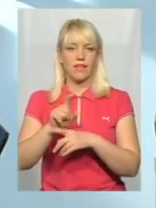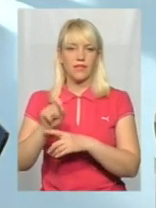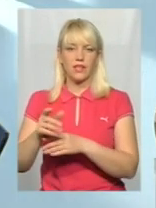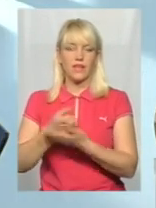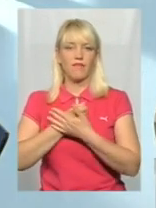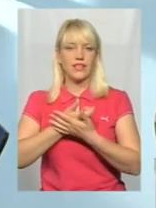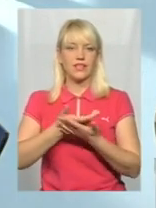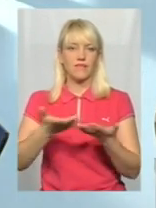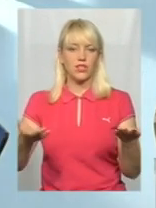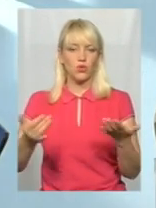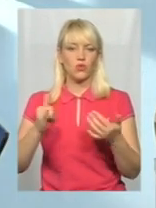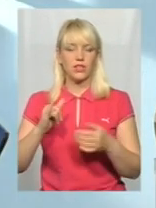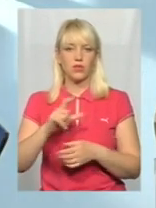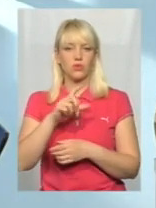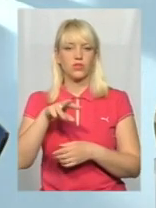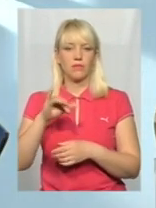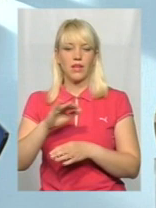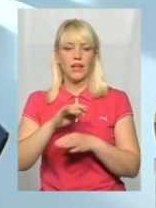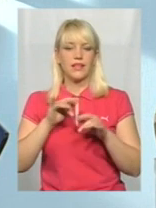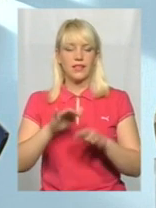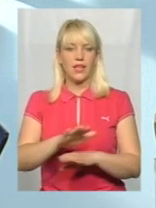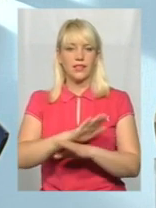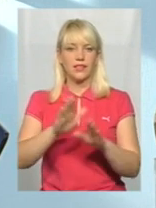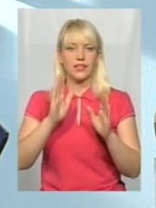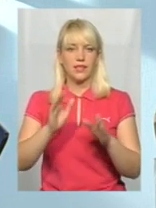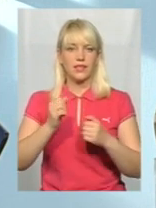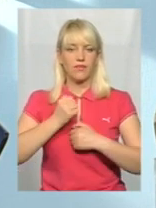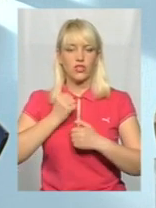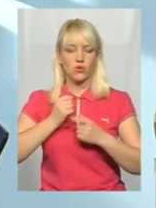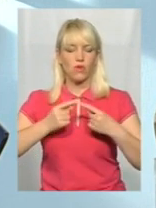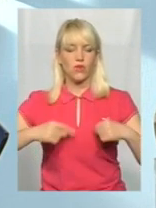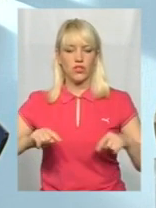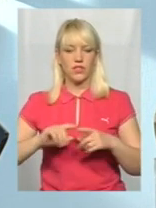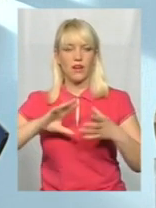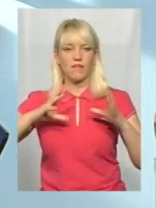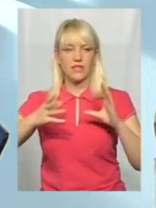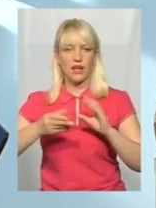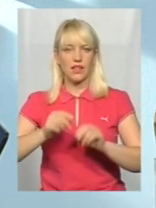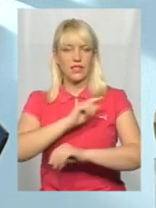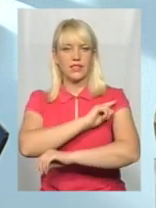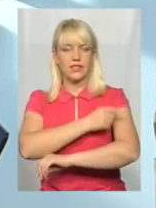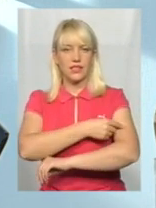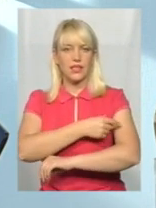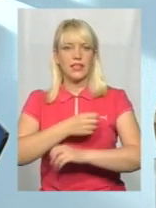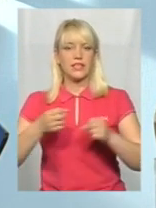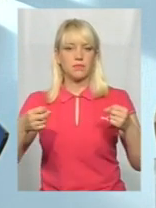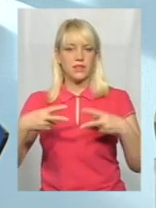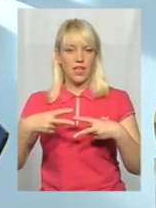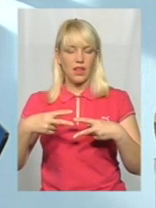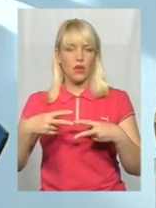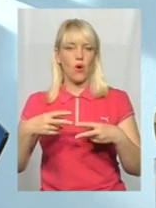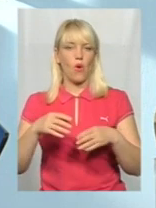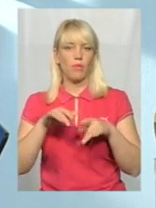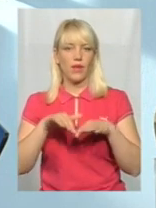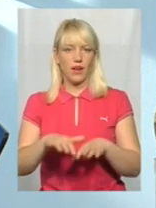інформації діяльність не тільки військової частини, а й взагалі сил спеціальних операцій. Тому проблематика,